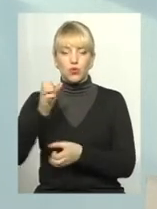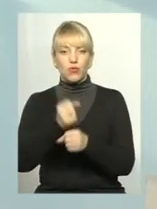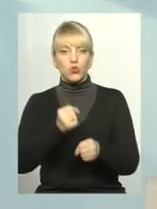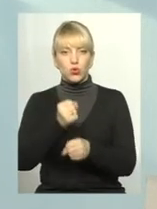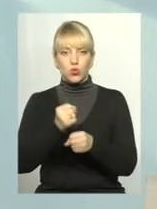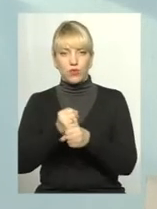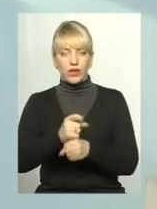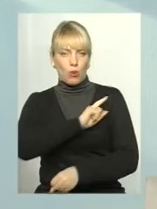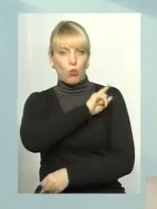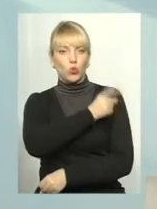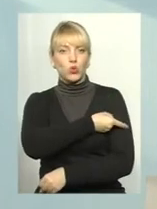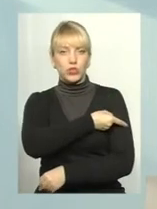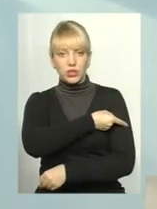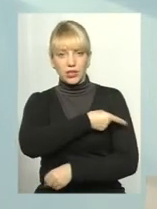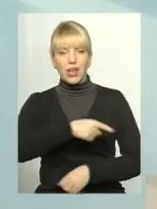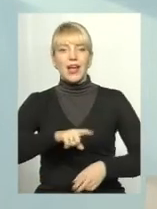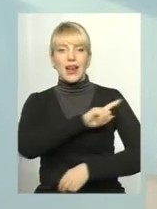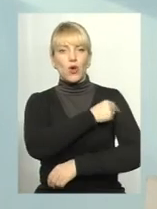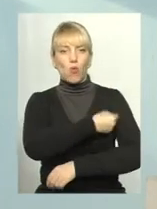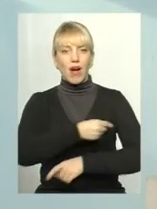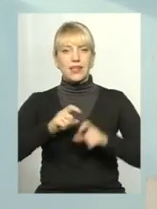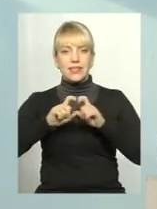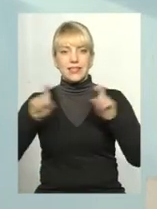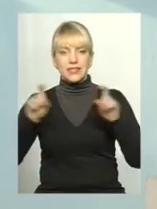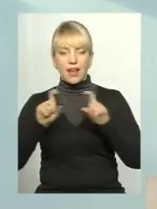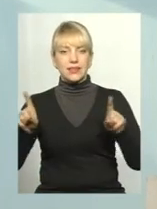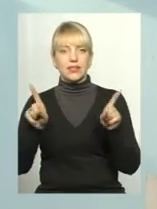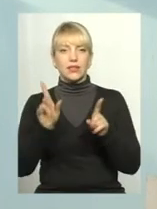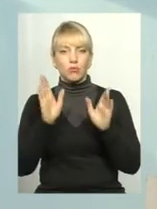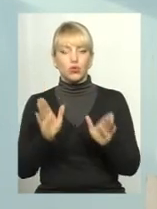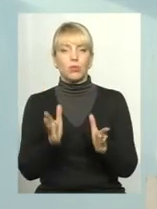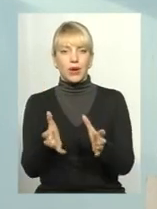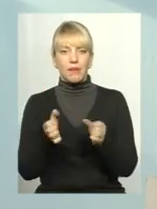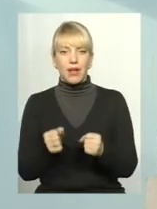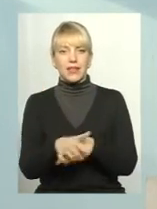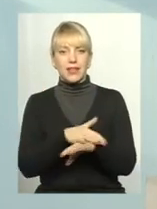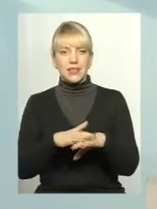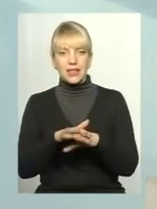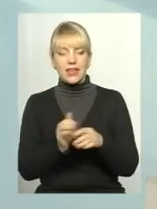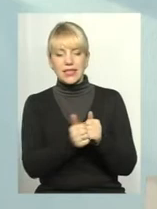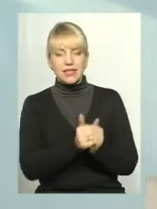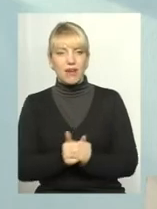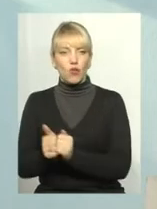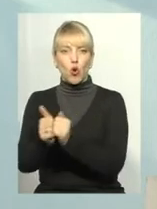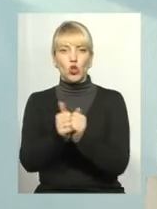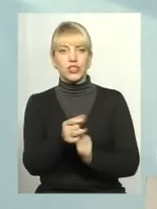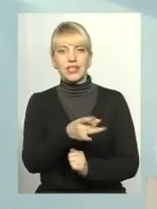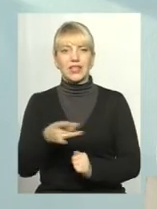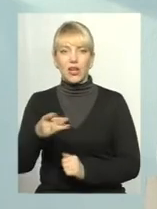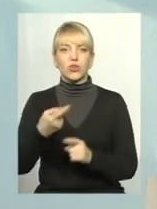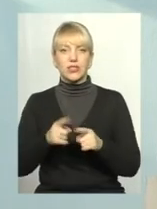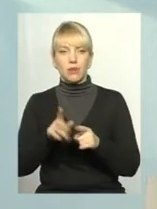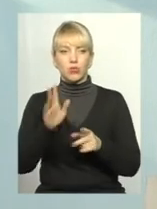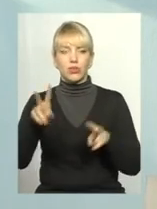потужні лікувальні заходи, які будуть приймати населення з навколишніх районів. І це будуть